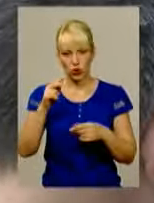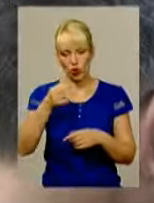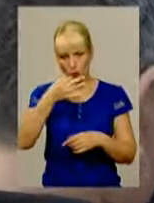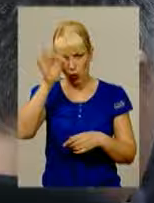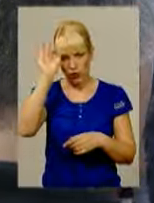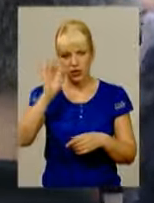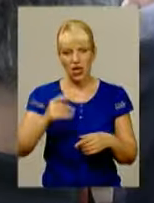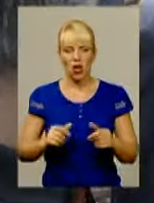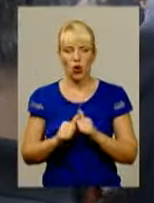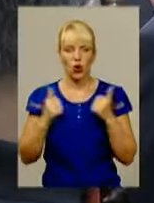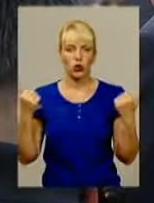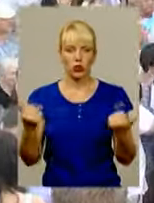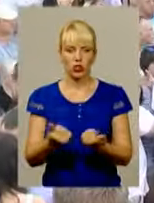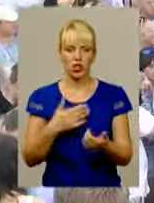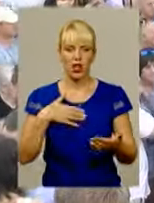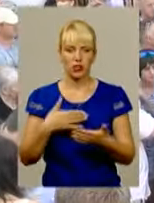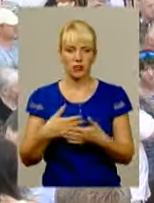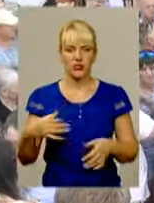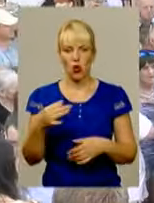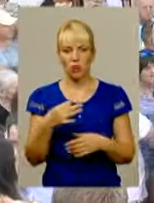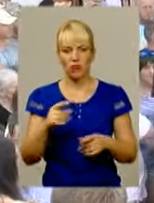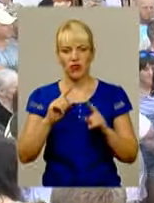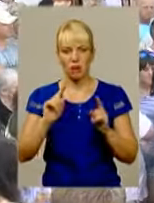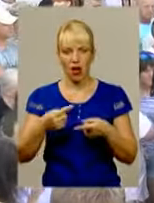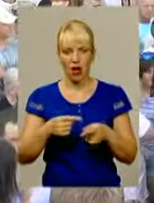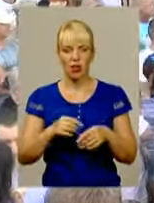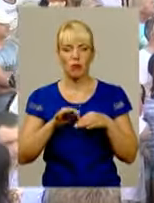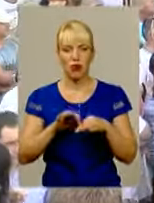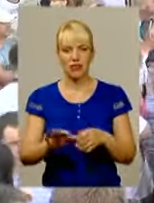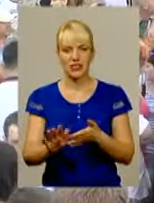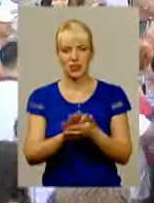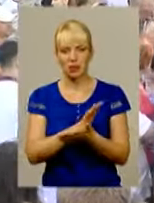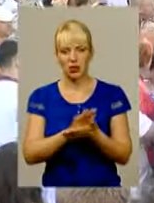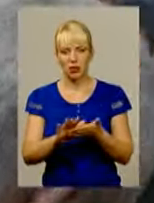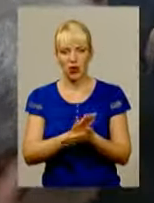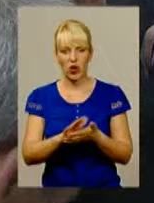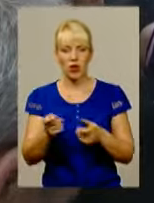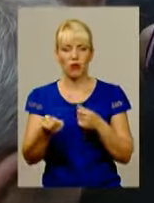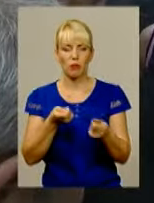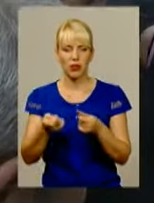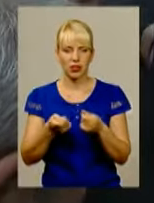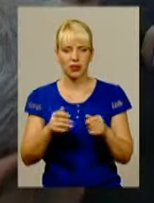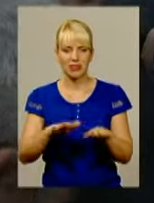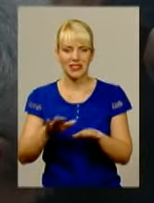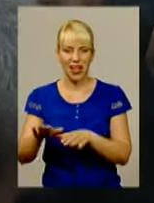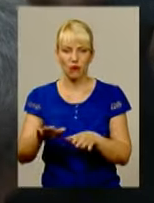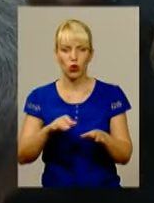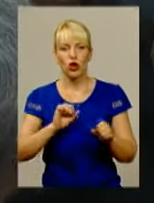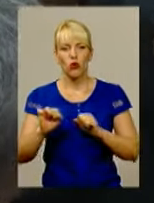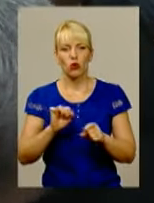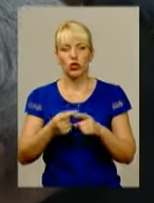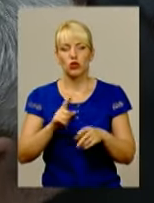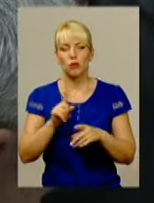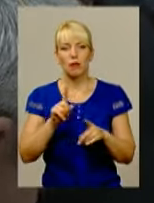оточили активісти області. Вони вимагали провести генеральне прибирання в апаратах місцевого самоврядування. Словом, аби жоден з